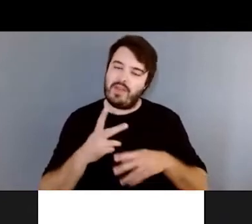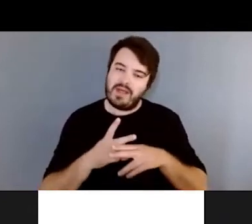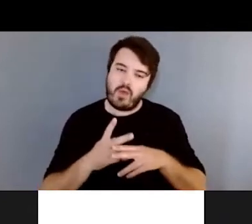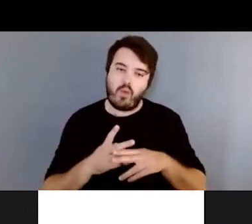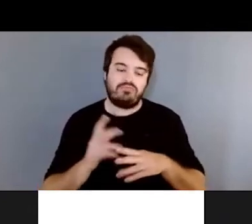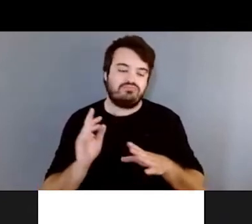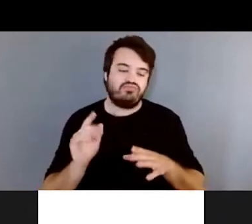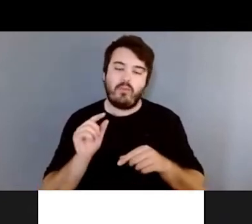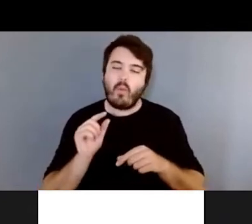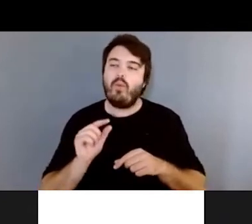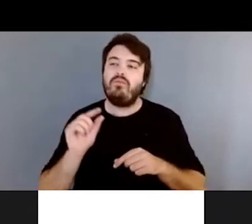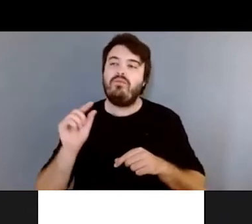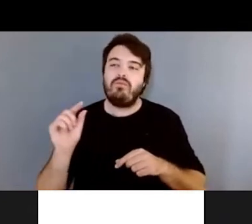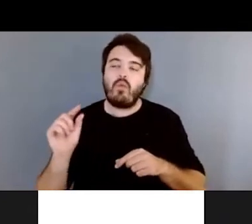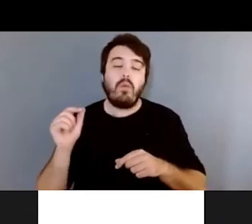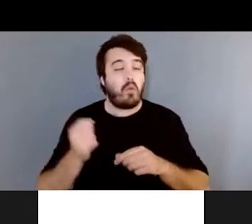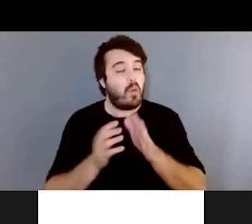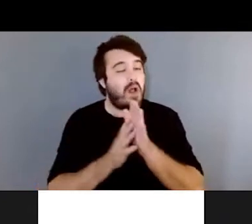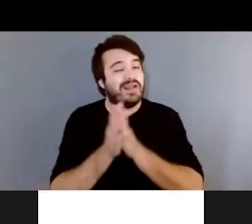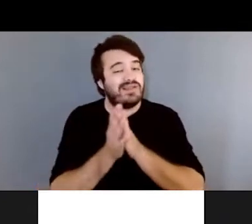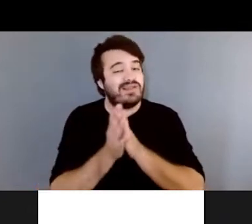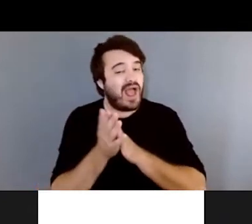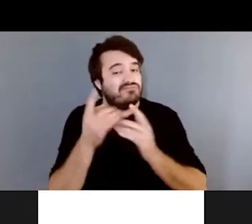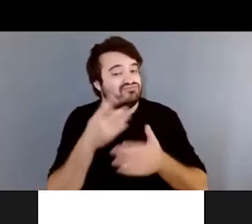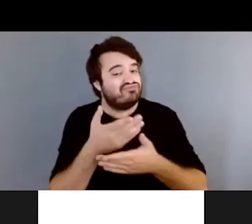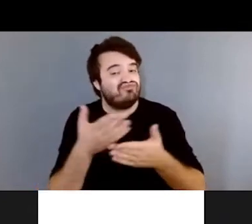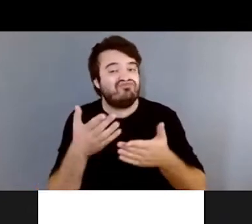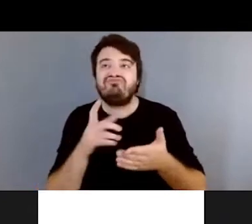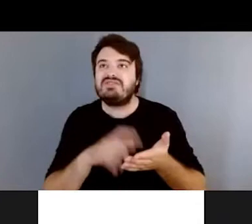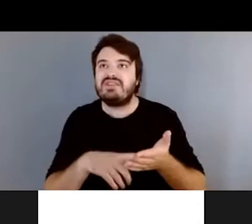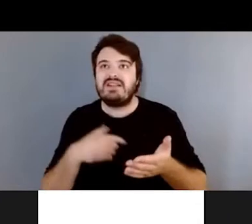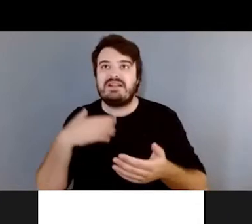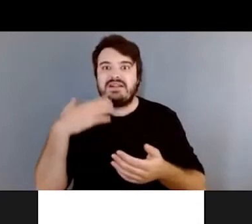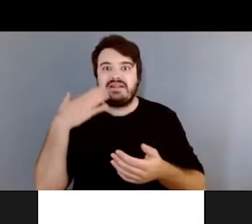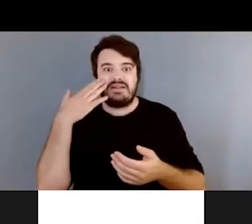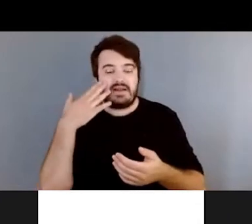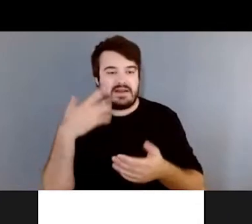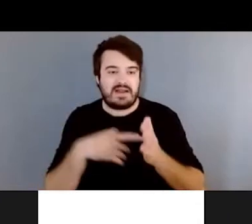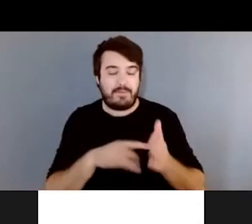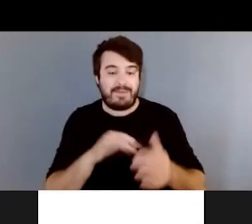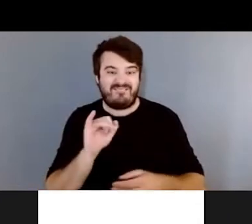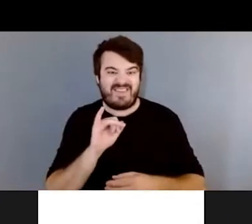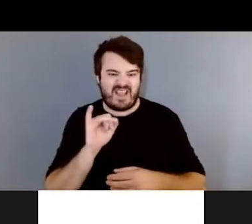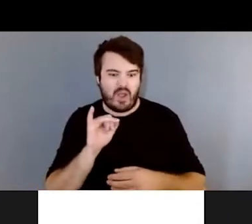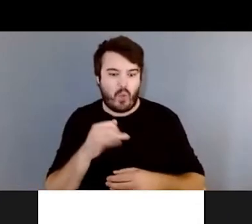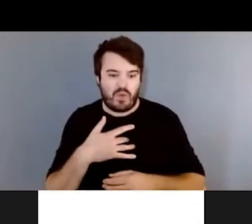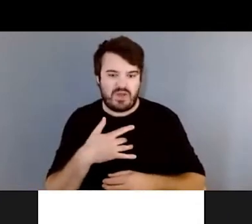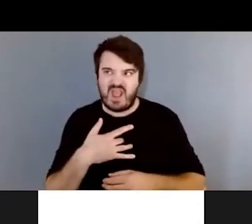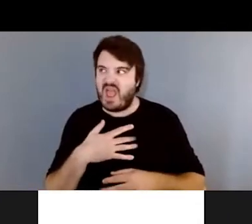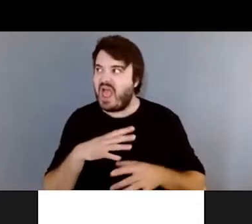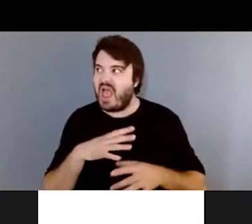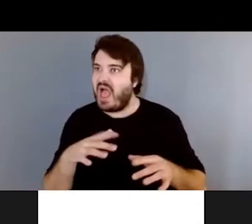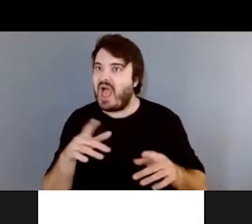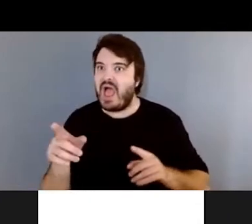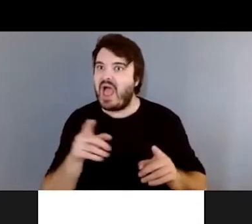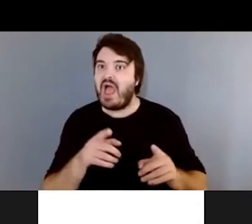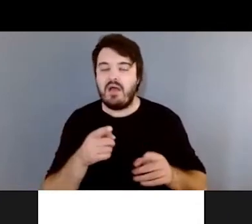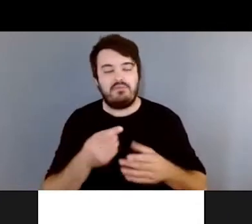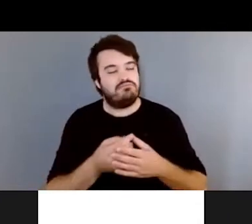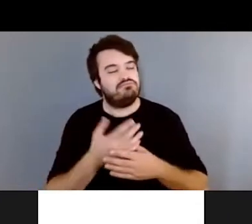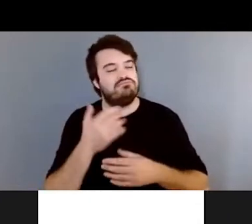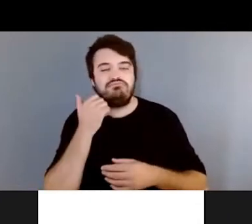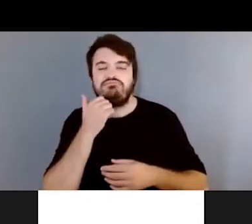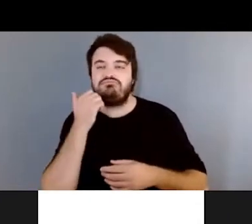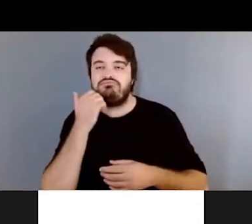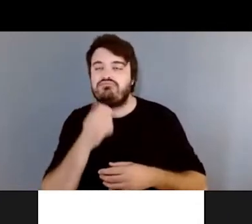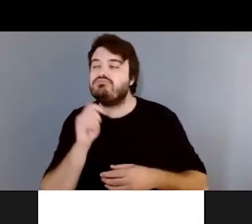Mais ça peut être intéressant juste même quand on sait qu'il y a une infection qui court. Bien, on prend ces plantes-là quotidiennement.'est